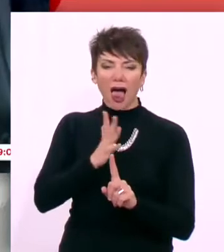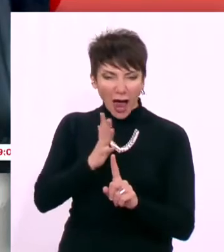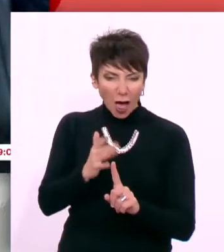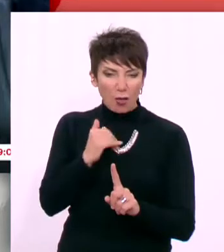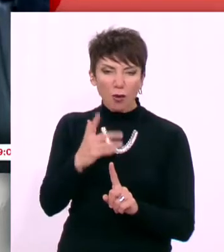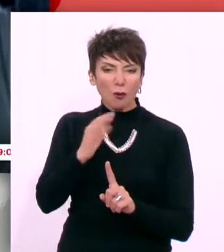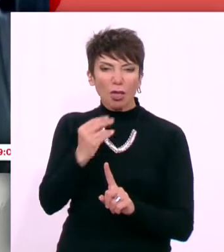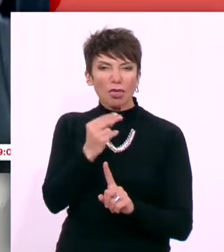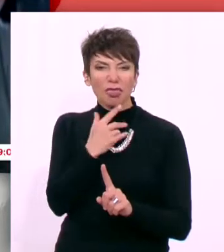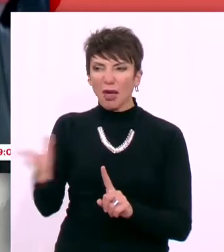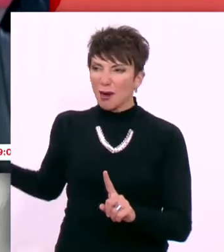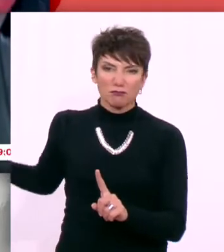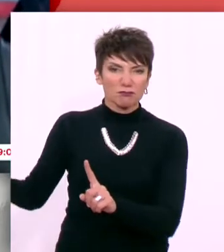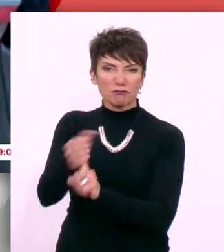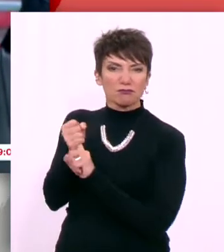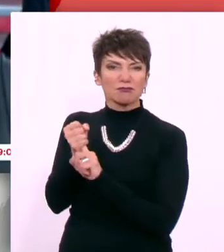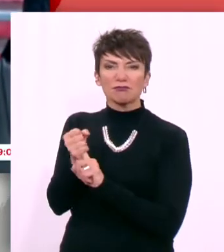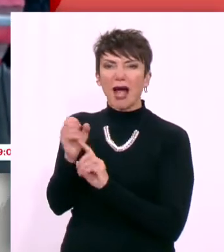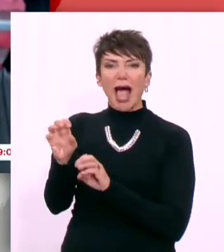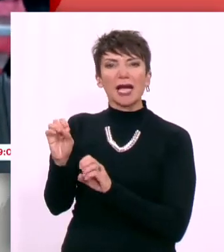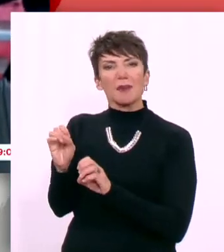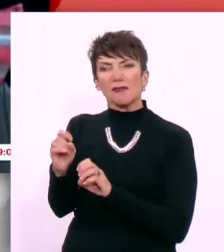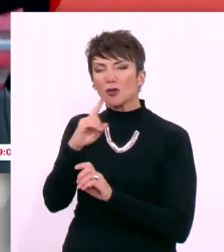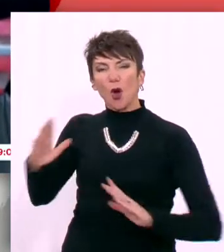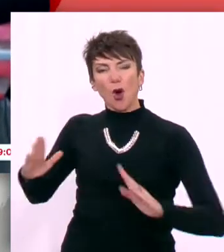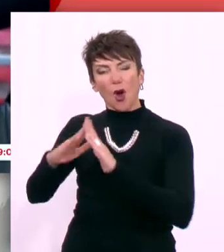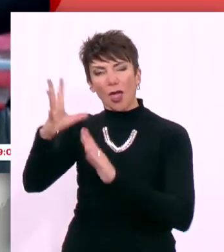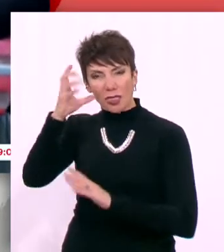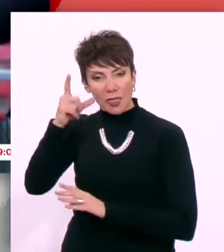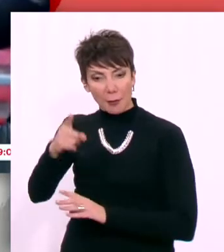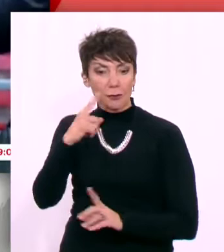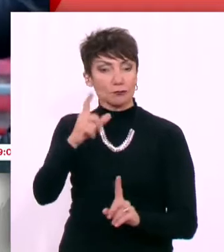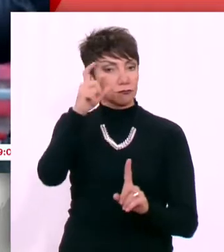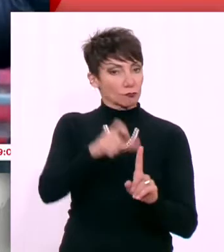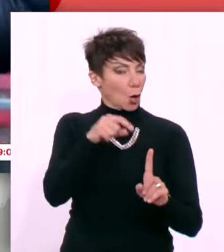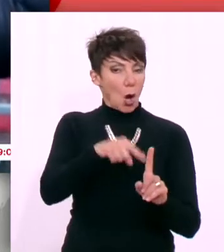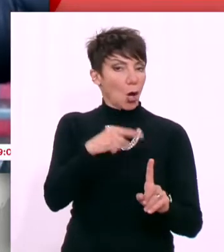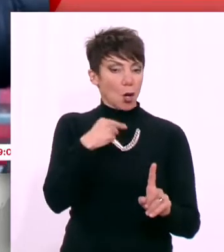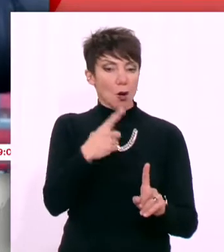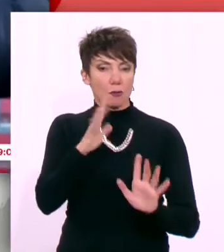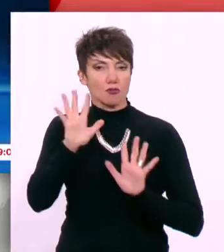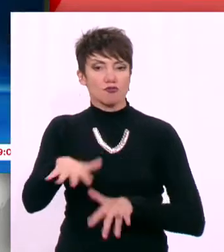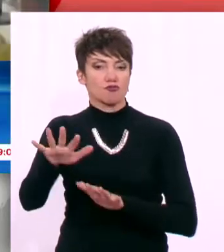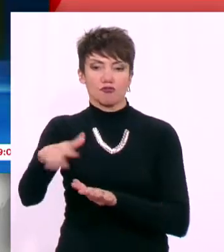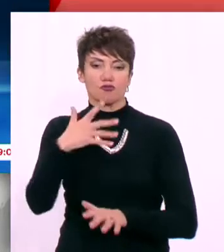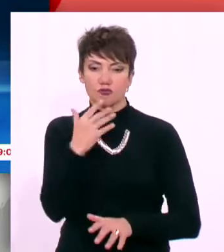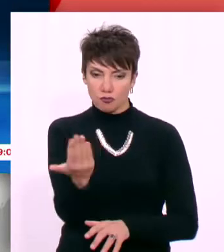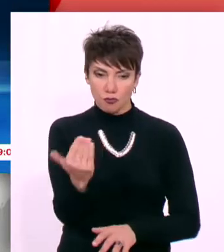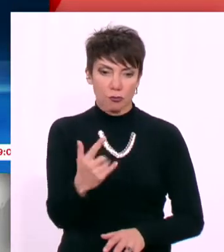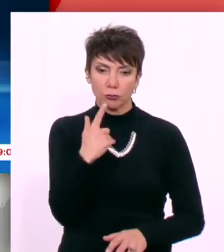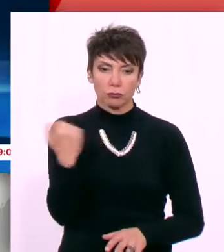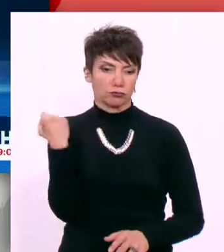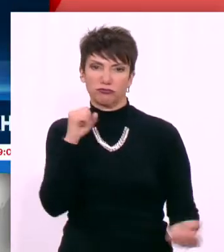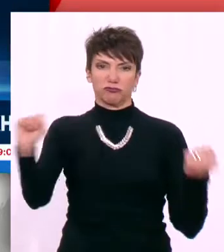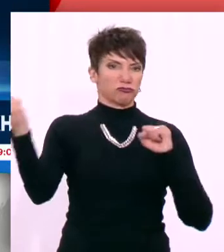υπόδεση αρπαγής εκπαιδευτικού στην Πιερία. Μιλώντας στον ΑΛΦΑ εξηγεί τους λόγους της νέας συγκέντρωσης. Δεν είμαστε